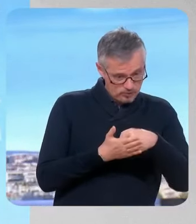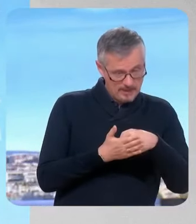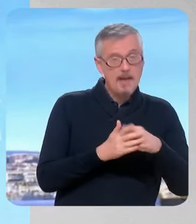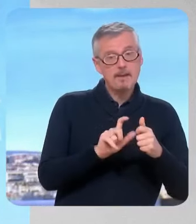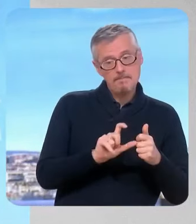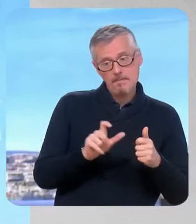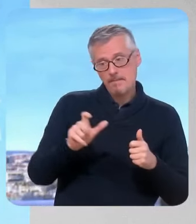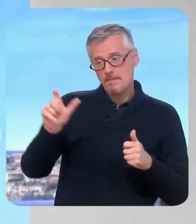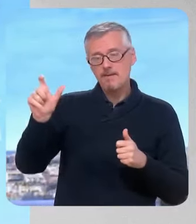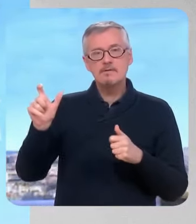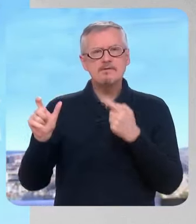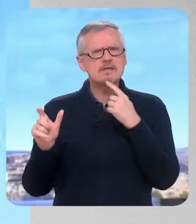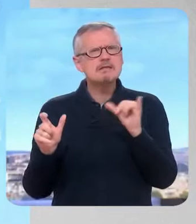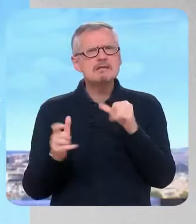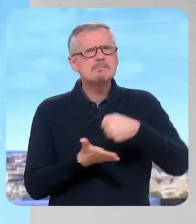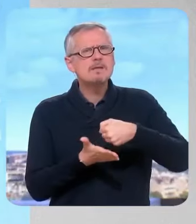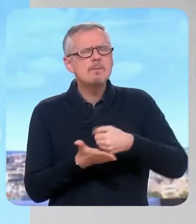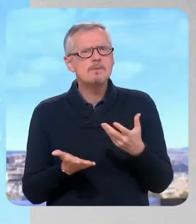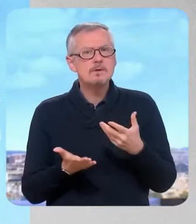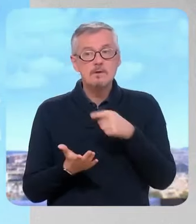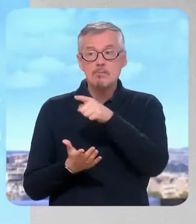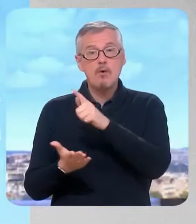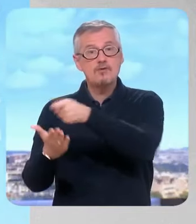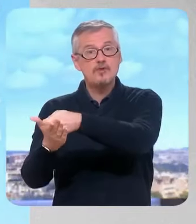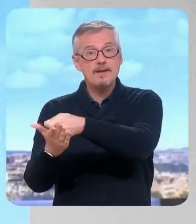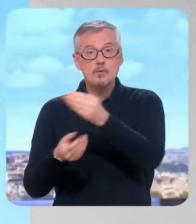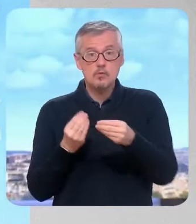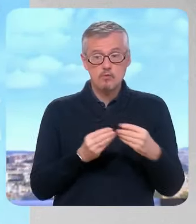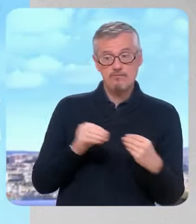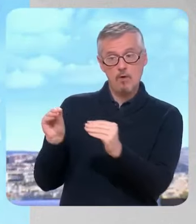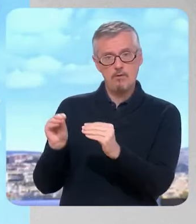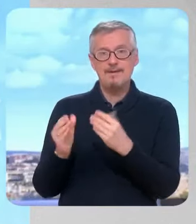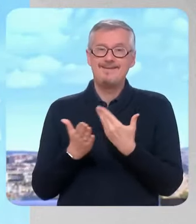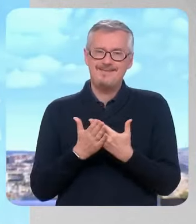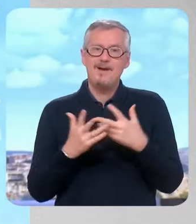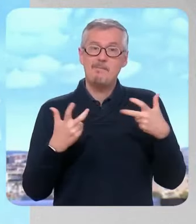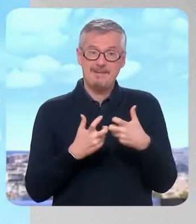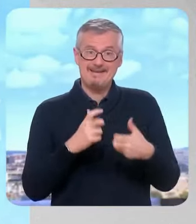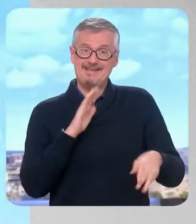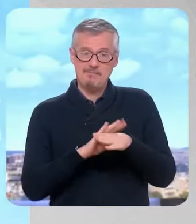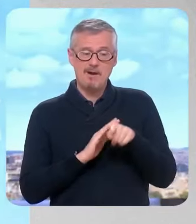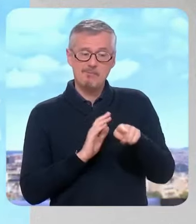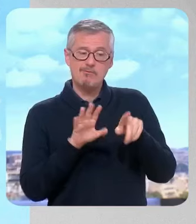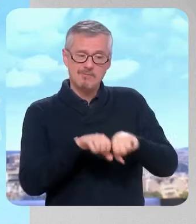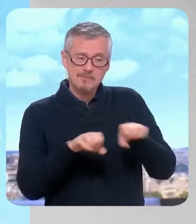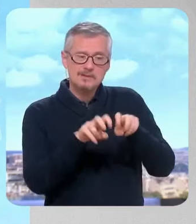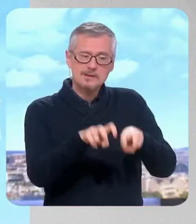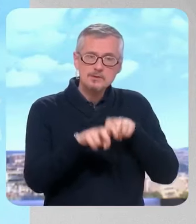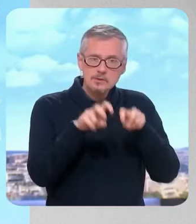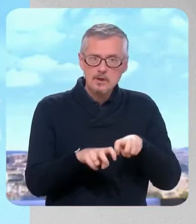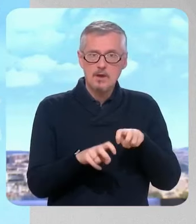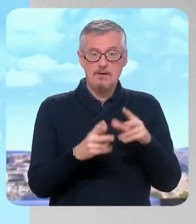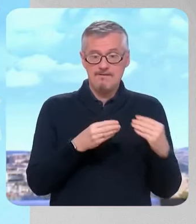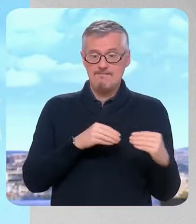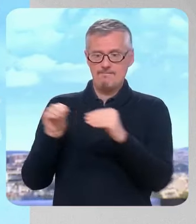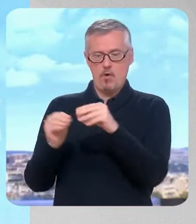c'est chez l'agriculteur, le prix plancher, c'est chez le transformateur, c'est chez le consommateur. C'est le prix à partir duquel, c'est la volonté du gouvernement depuis des années, puisque c'est ce qui s'est construit